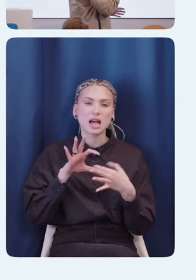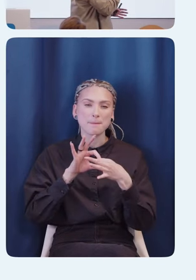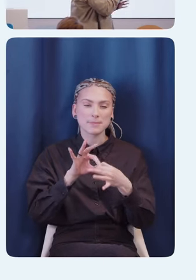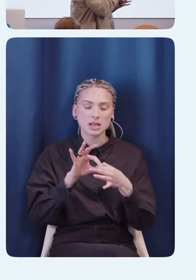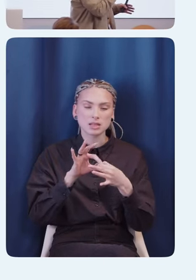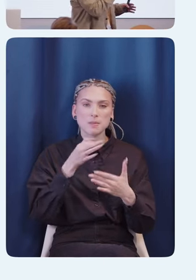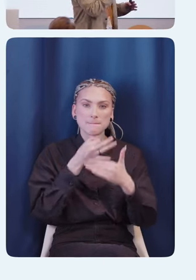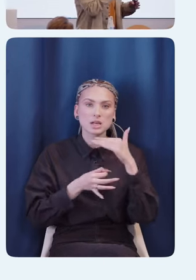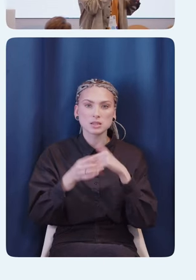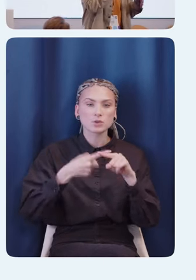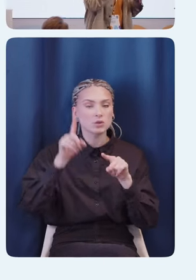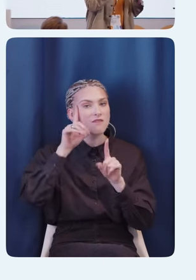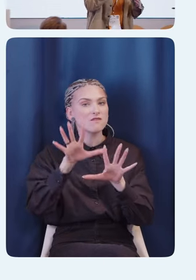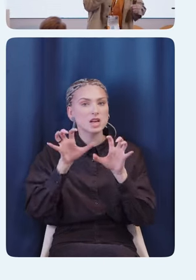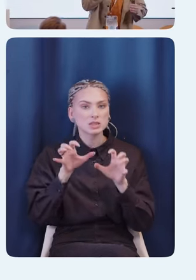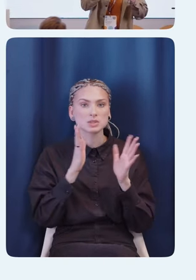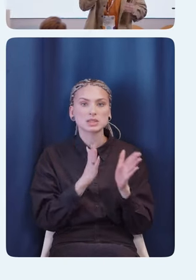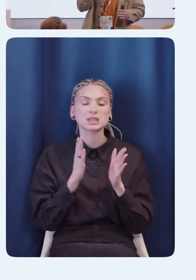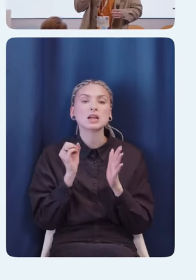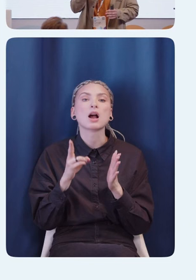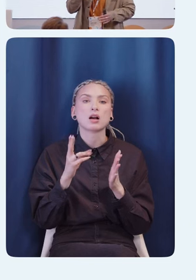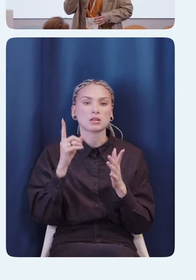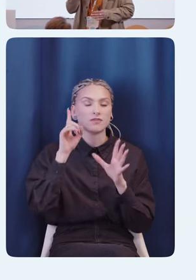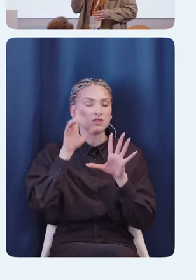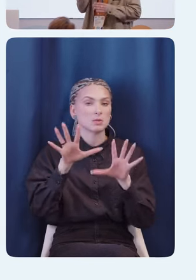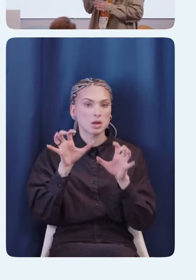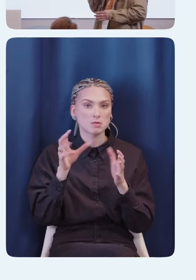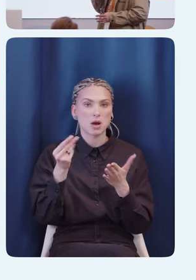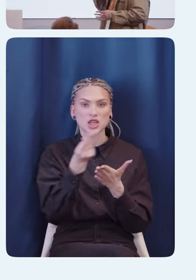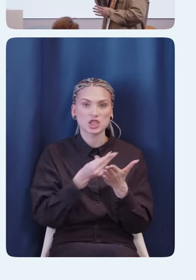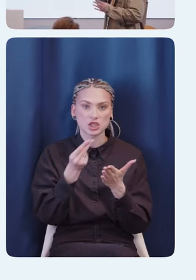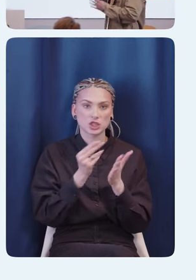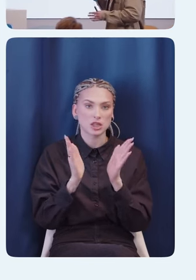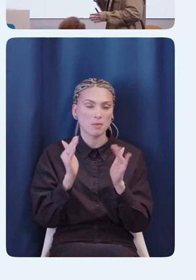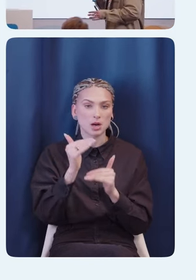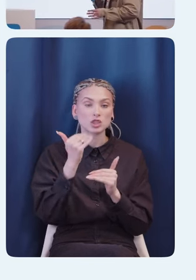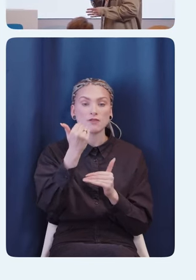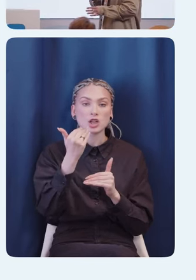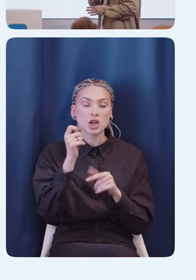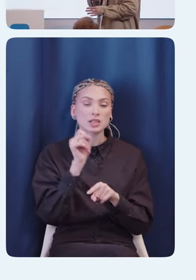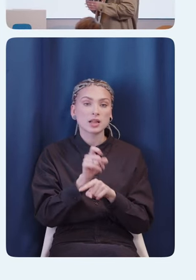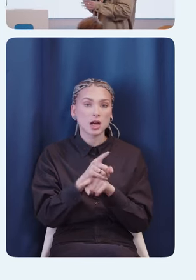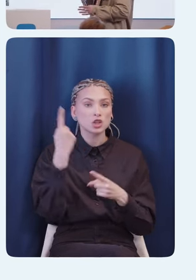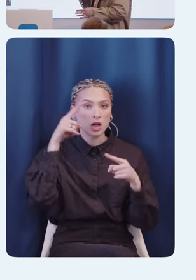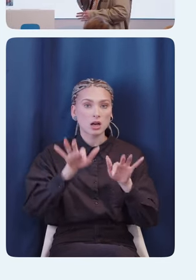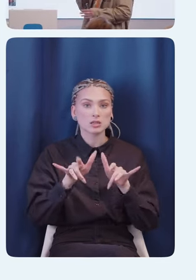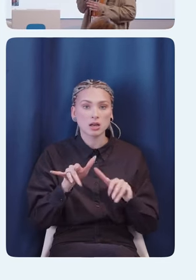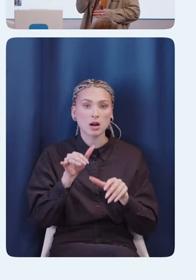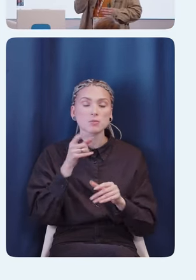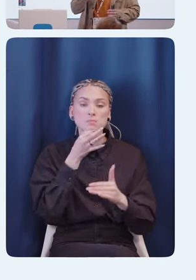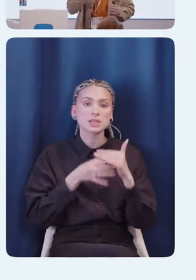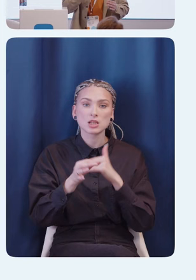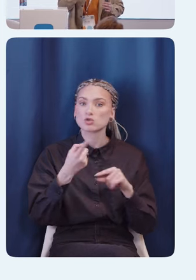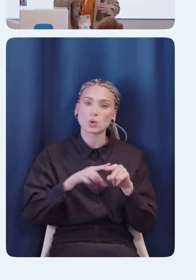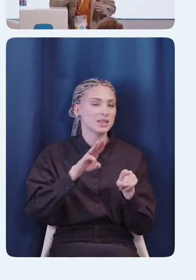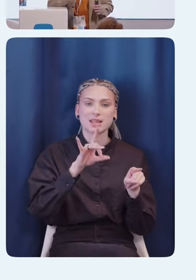подсказывает, как воспринимать системе данный элемент, как изображение. Соответственно, ваша задача, как разработчика, подсказать, что это